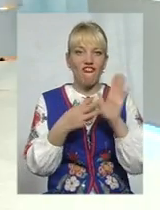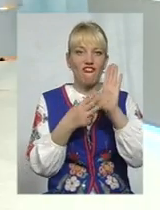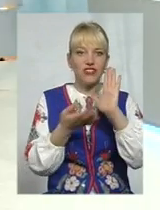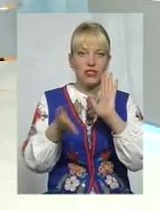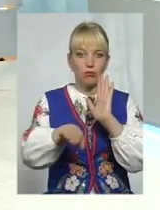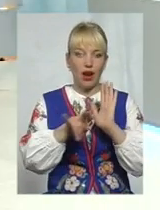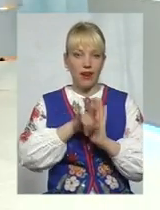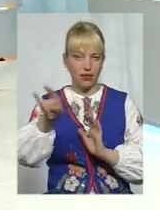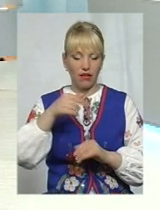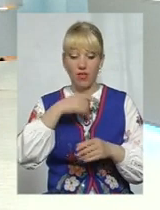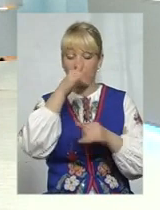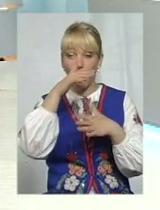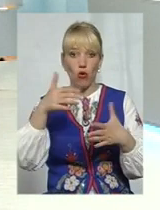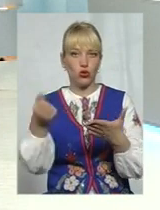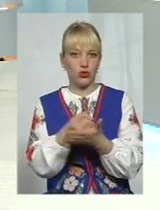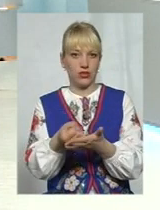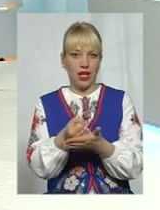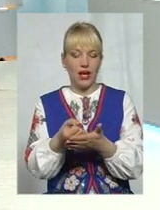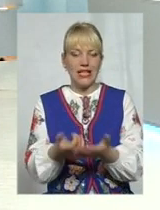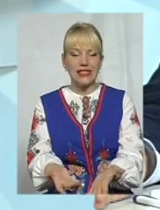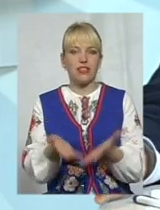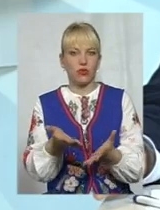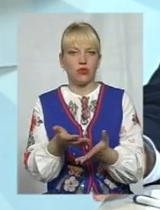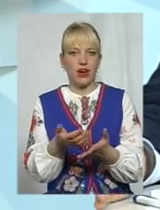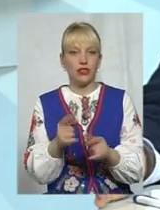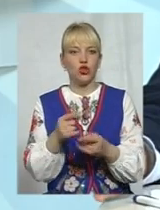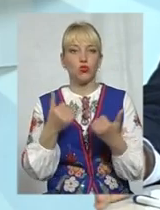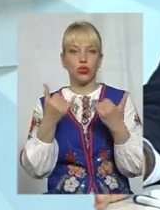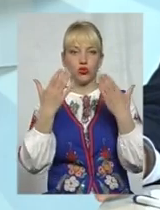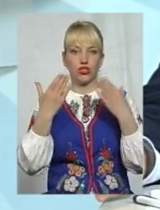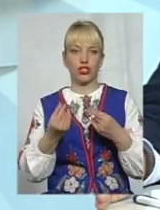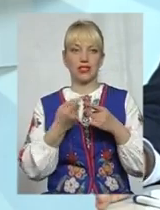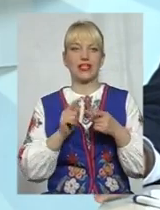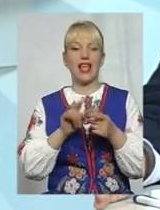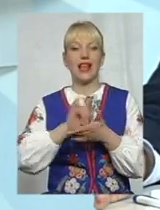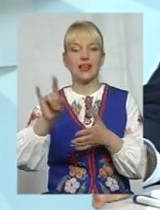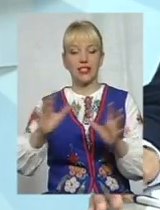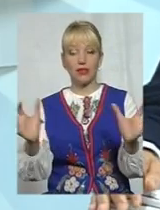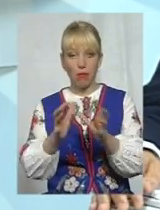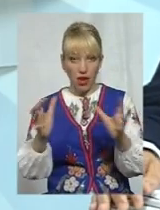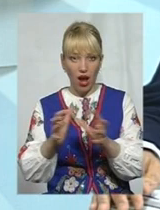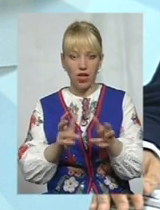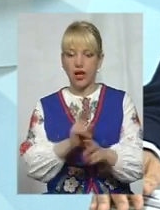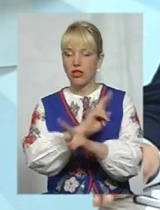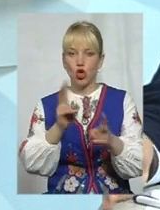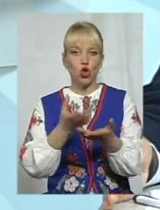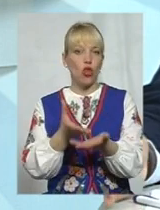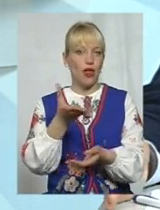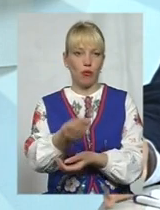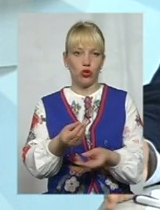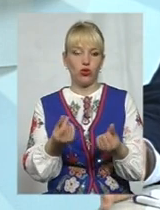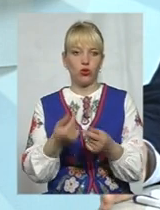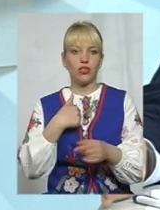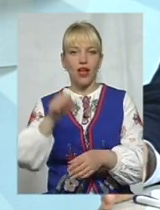Я не можу добитися, і я не можу з'ясувати, чому на сьогоднішній день ці літаки зберігаються, за них ніхто не платить коштів. І говорю